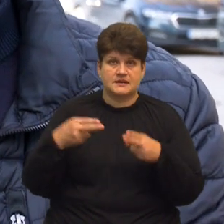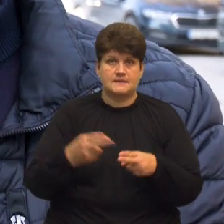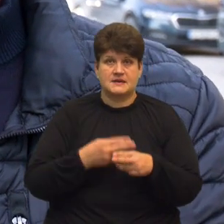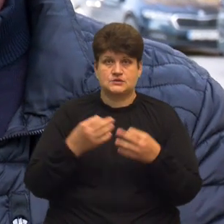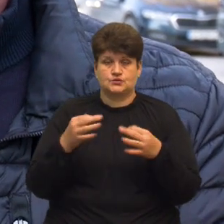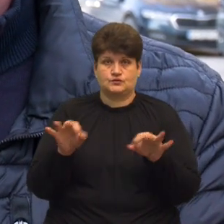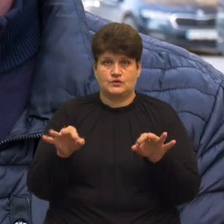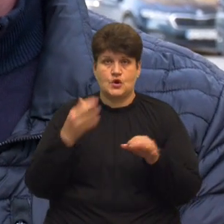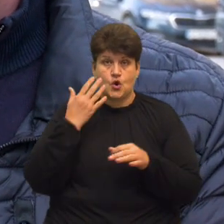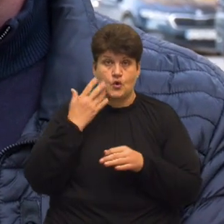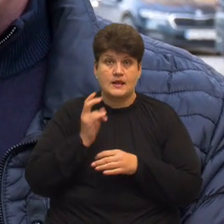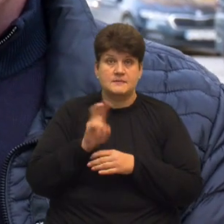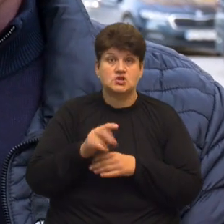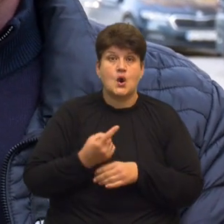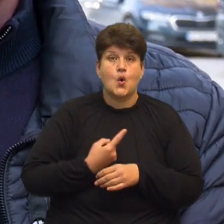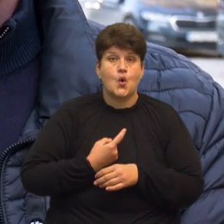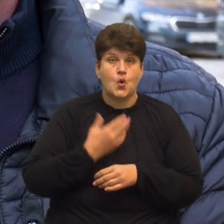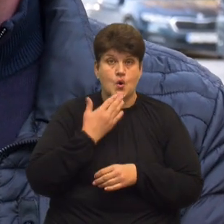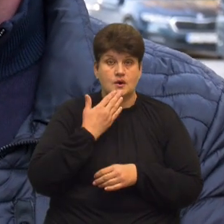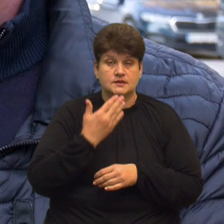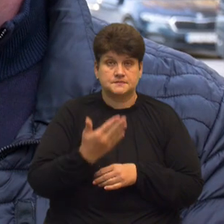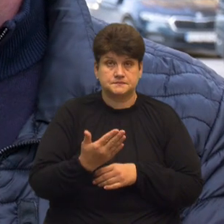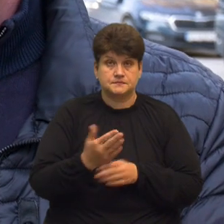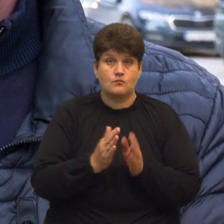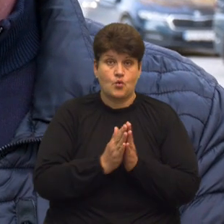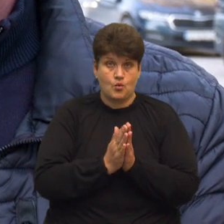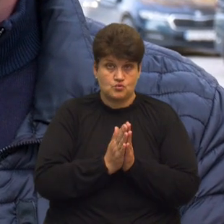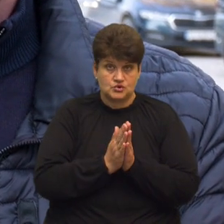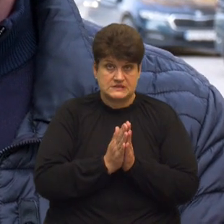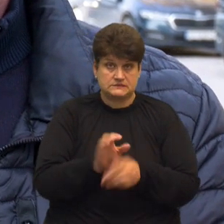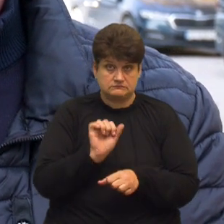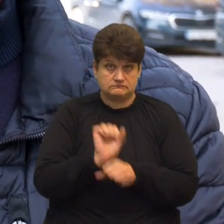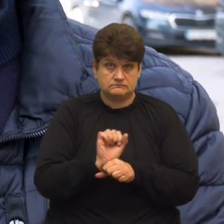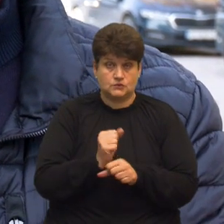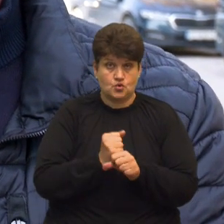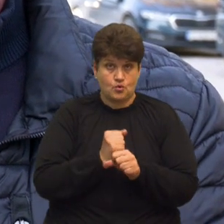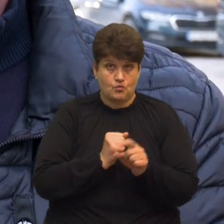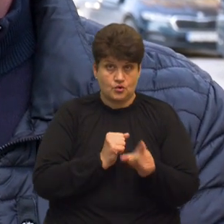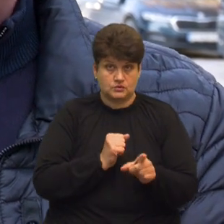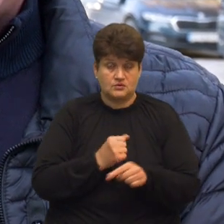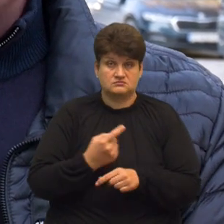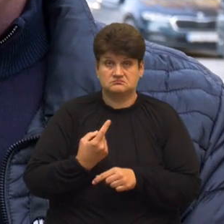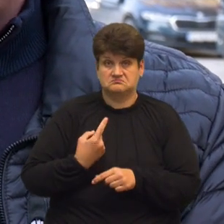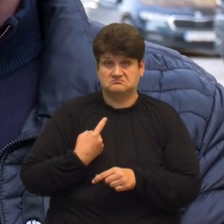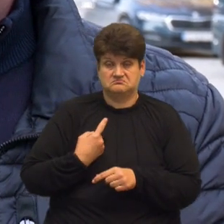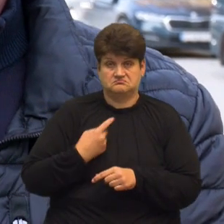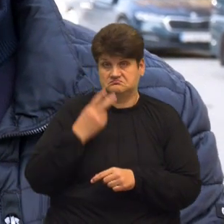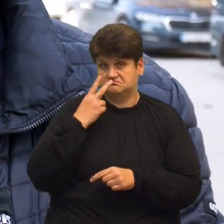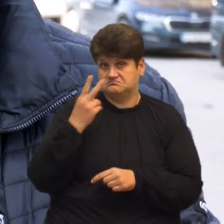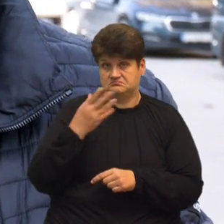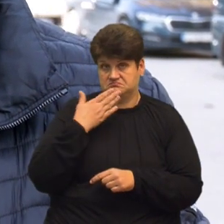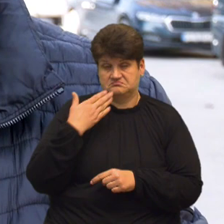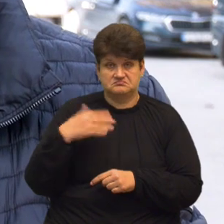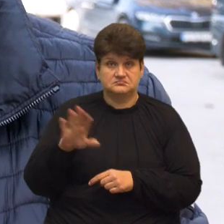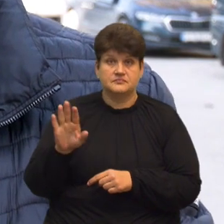Коли підійшла охорона, попросили припинити роботи, охорона не реагувала Нами було